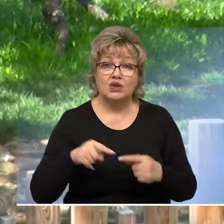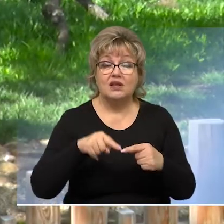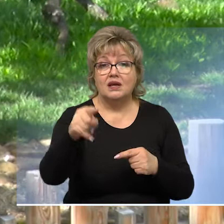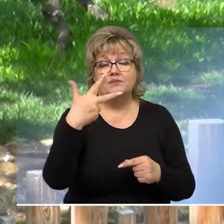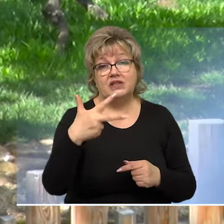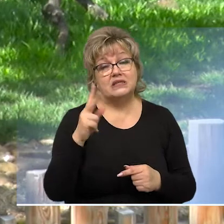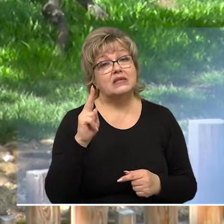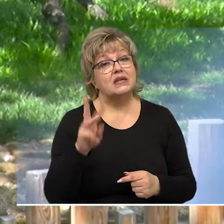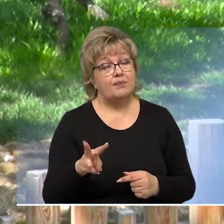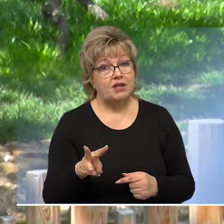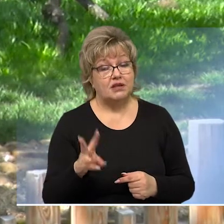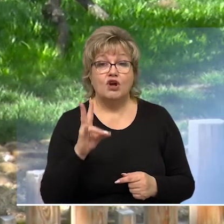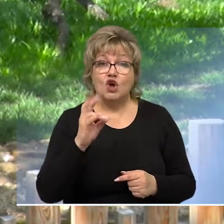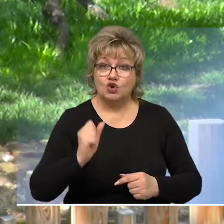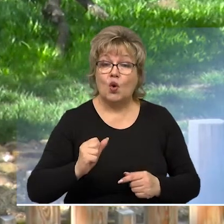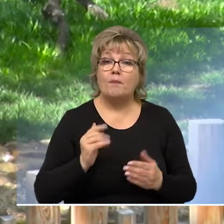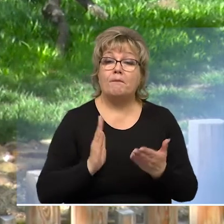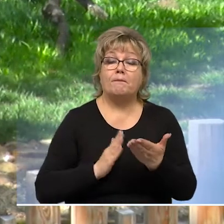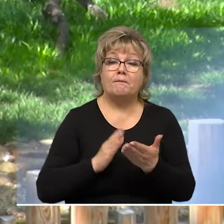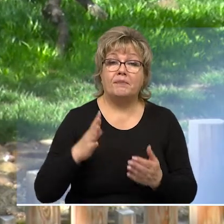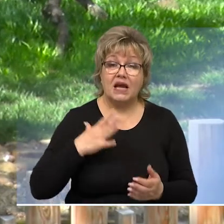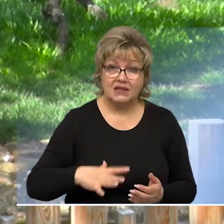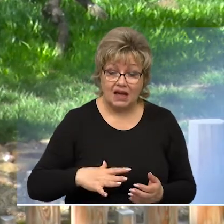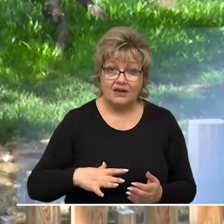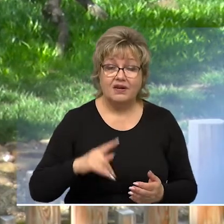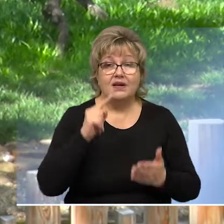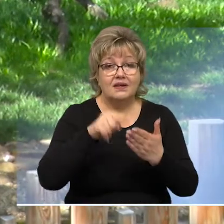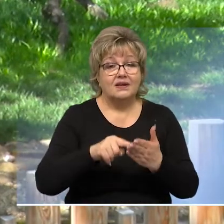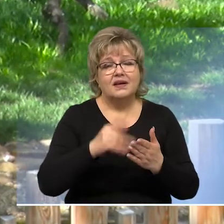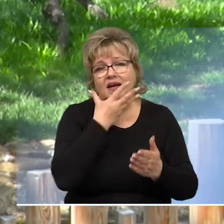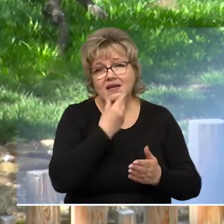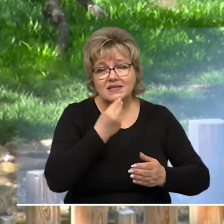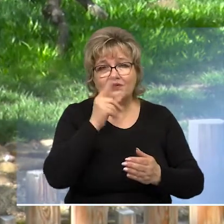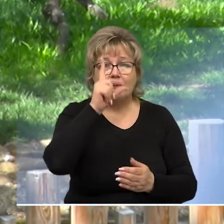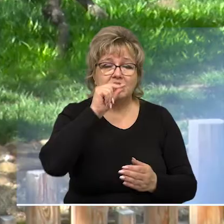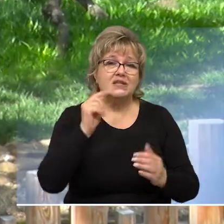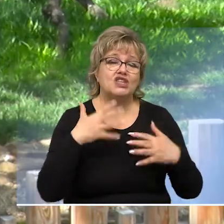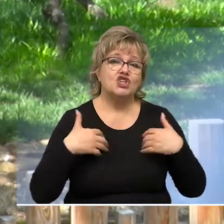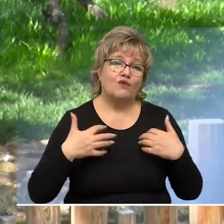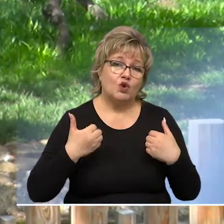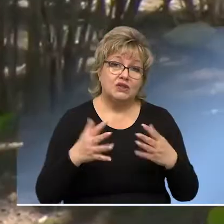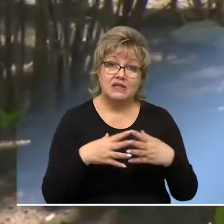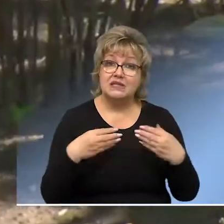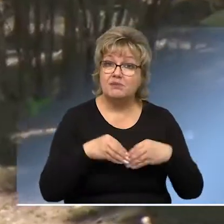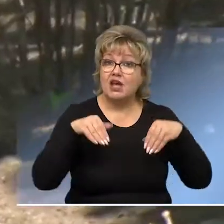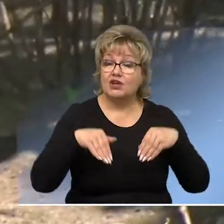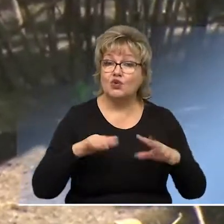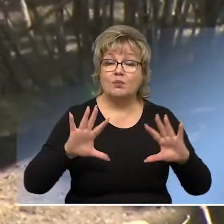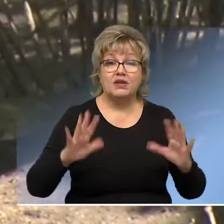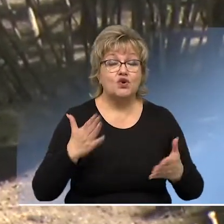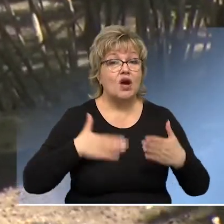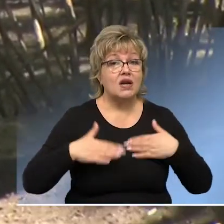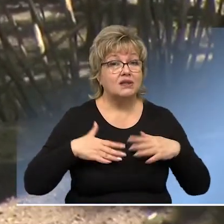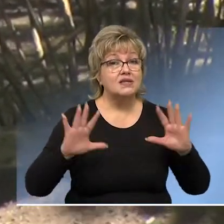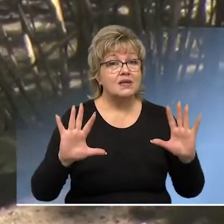составляет примерно 30 километров, но преодолев их, вы окажетесь в царстве экзотических птиц и животных. В семье кенгуру